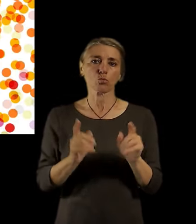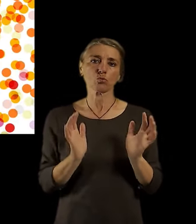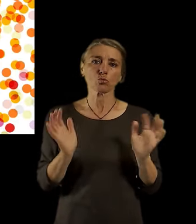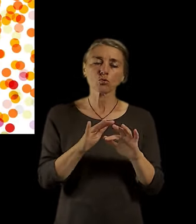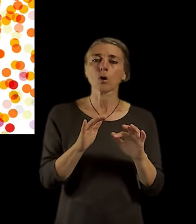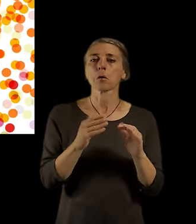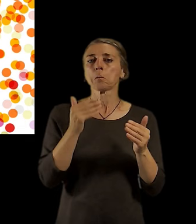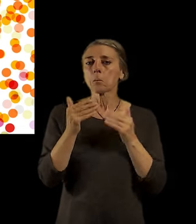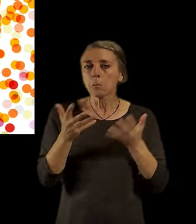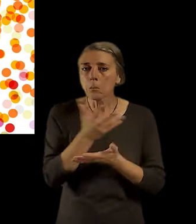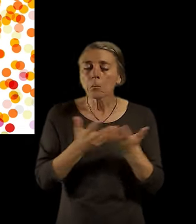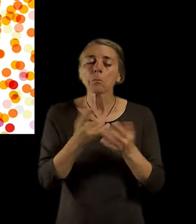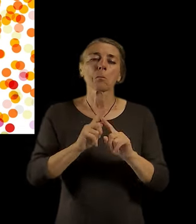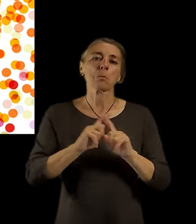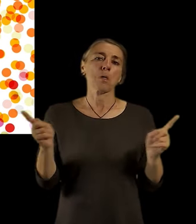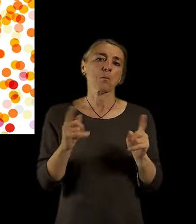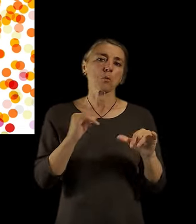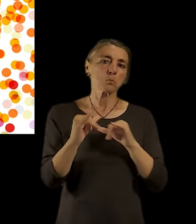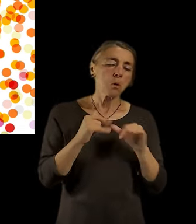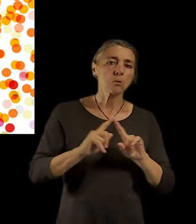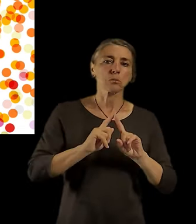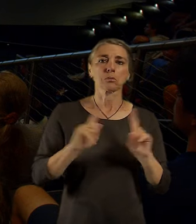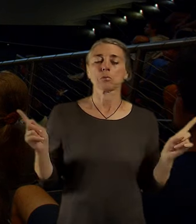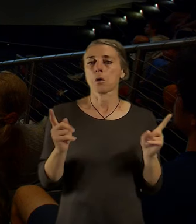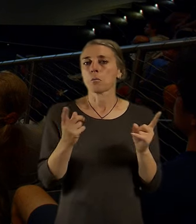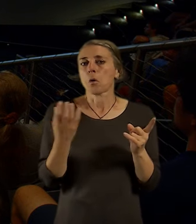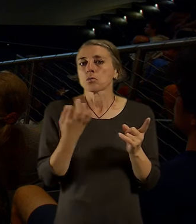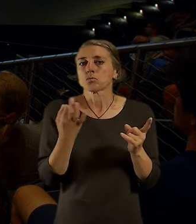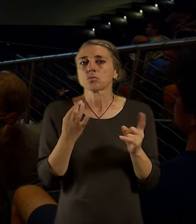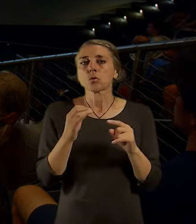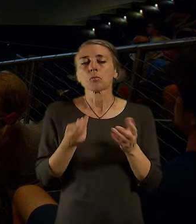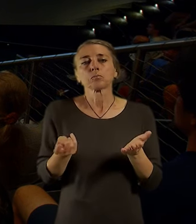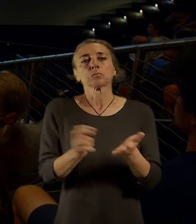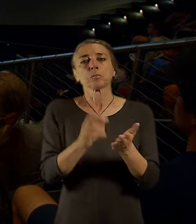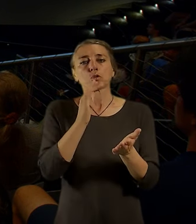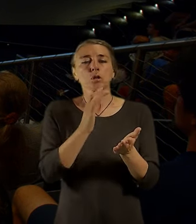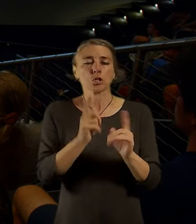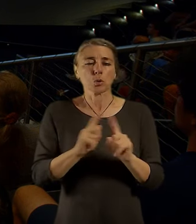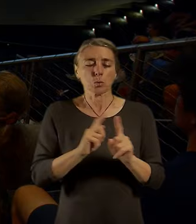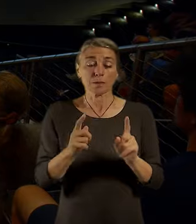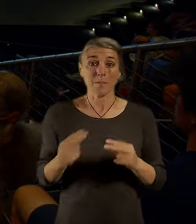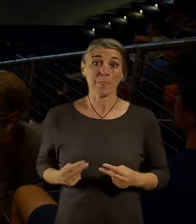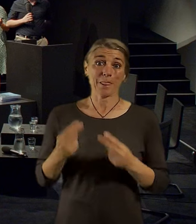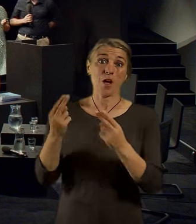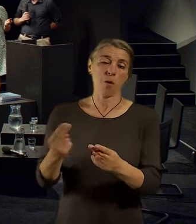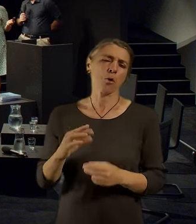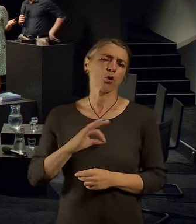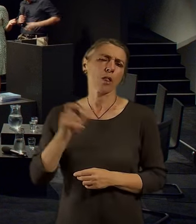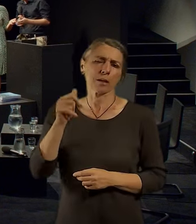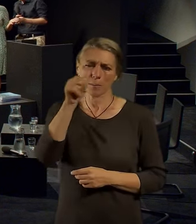Tak a já přidám další Jakubovi slovo. Děkuju. Tak já vám...